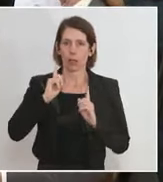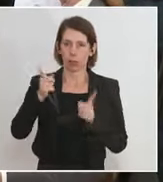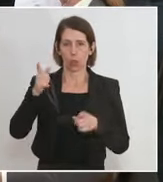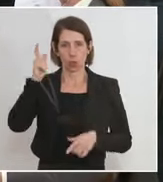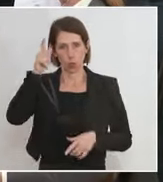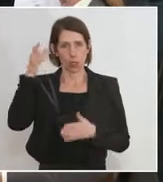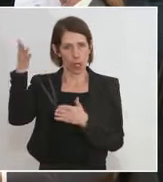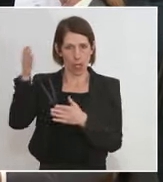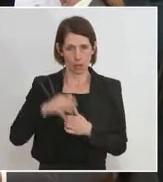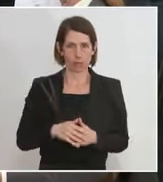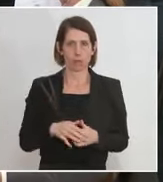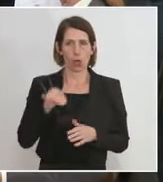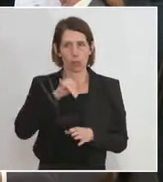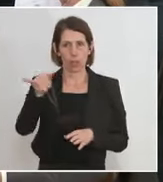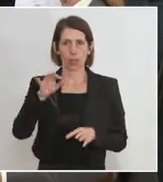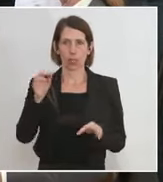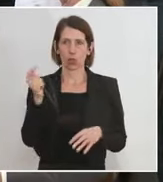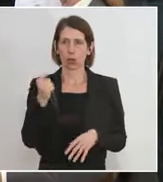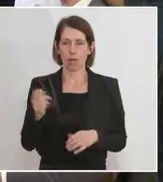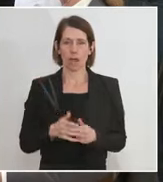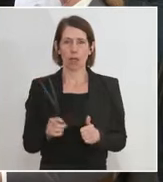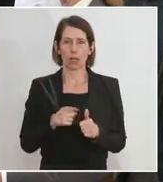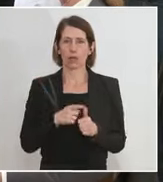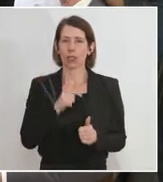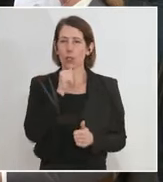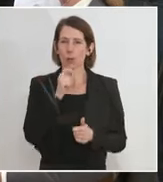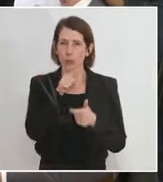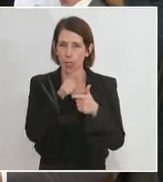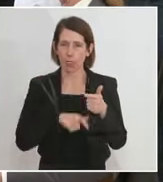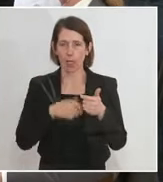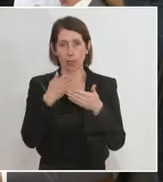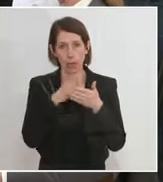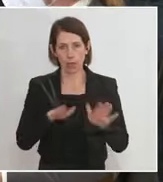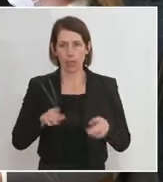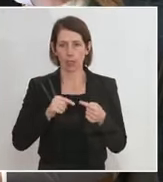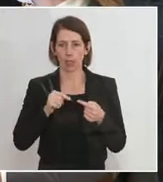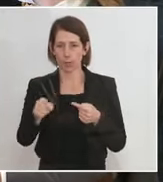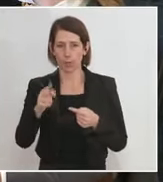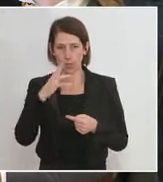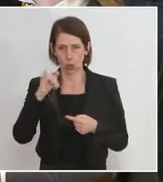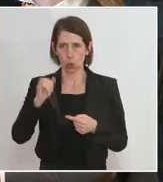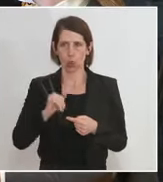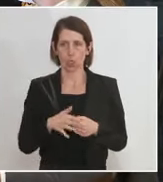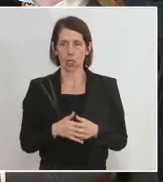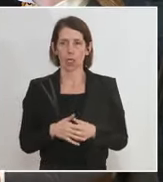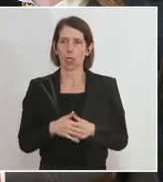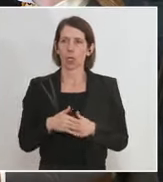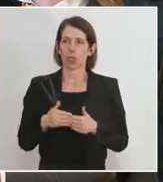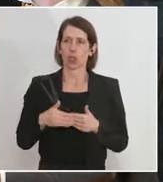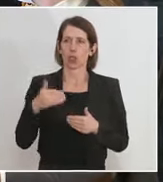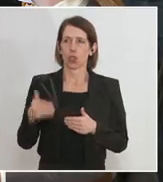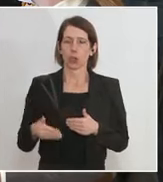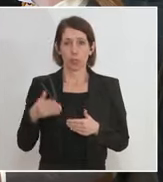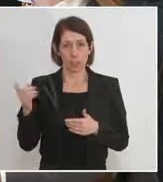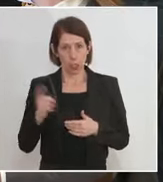Türkei, ja. Wenn die grüne Karte auch fertig ist bis Juli, ja, wird es oder später wird